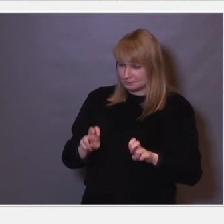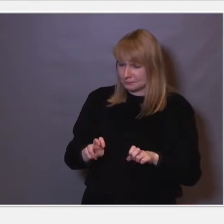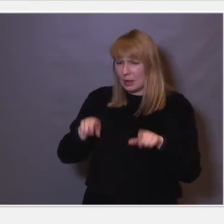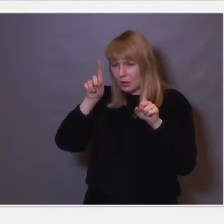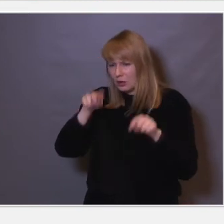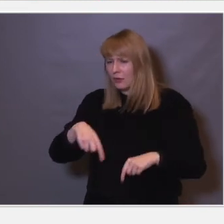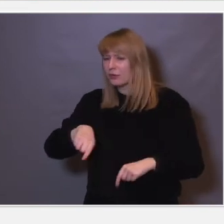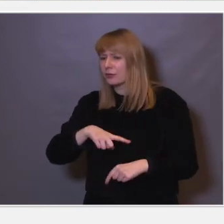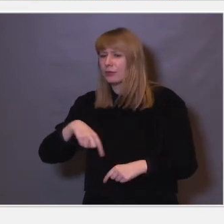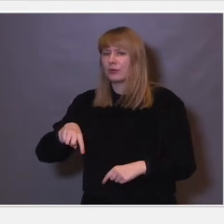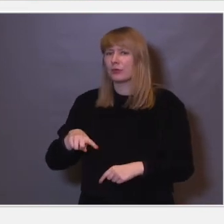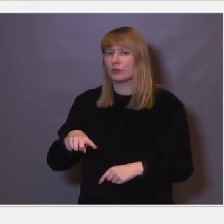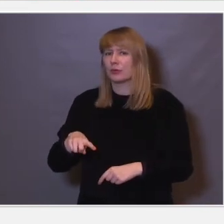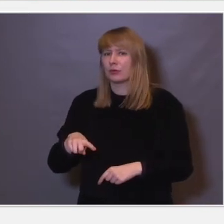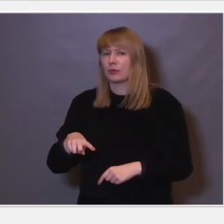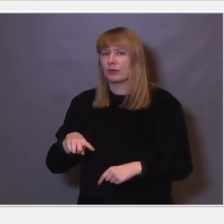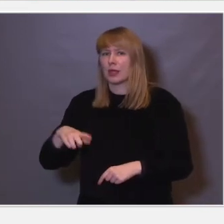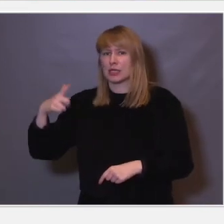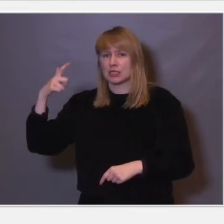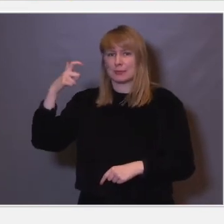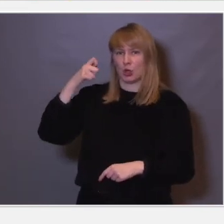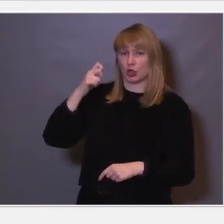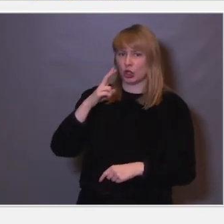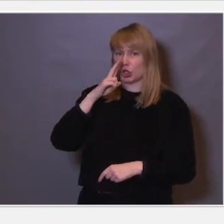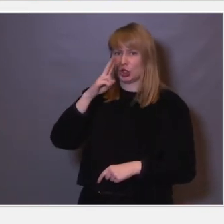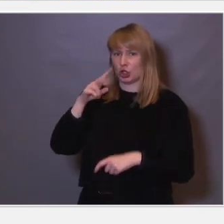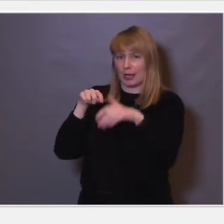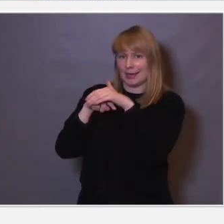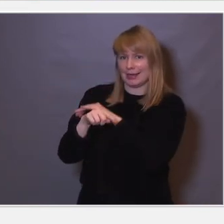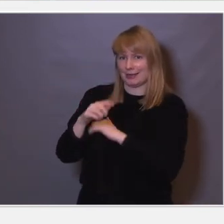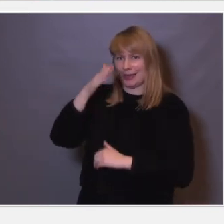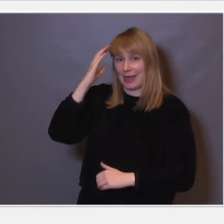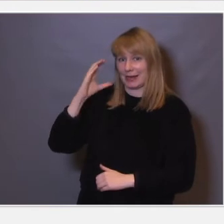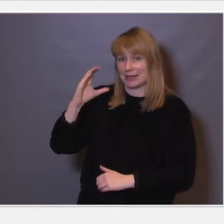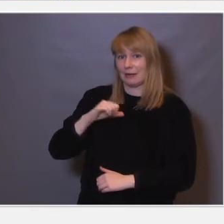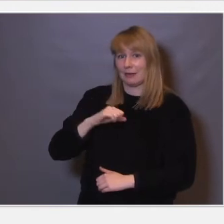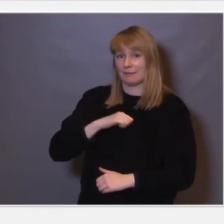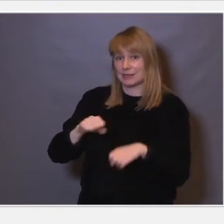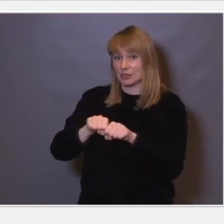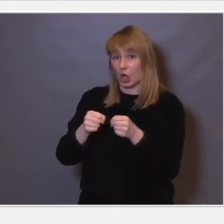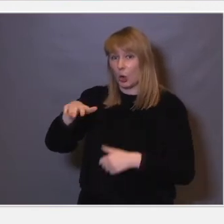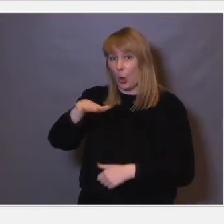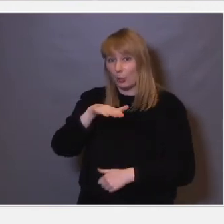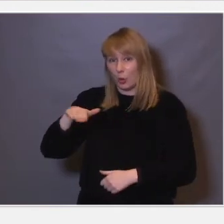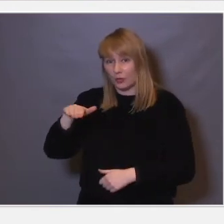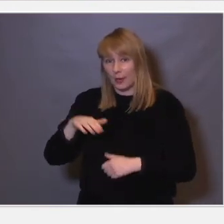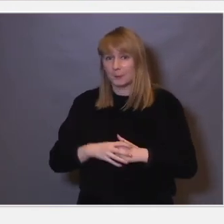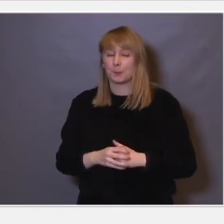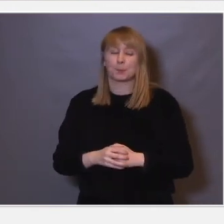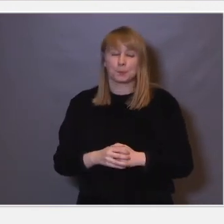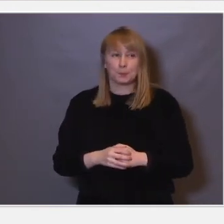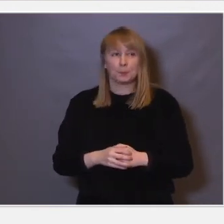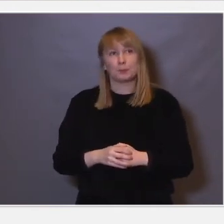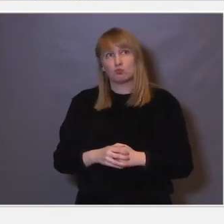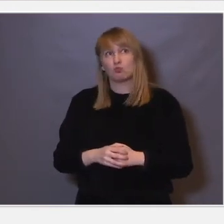sprøyte inn nye hjerneceller i det skadete området. Og da viser det seg det at det